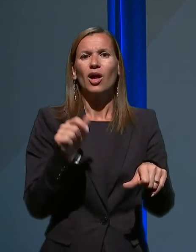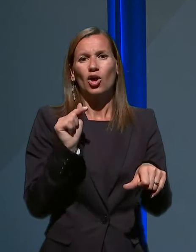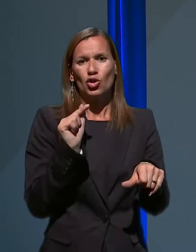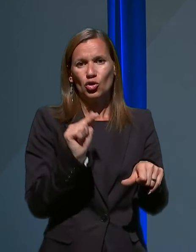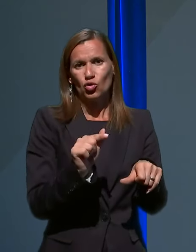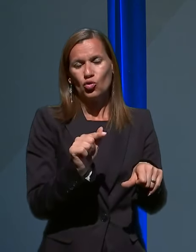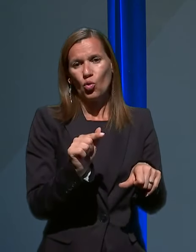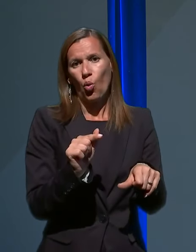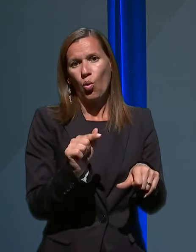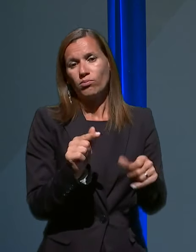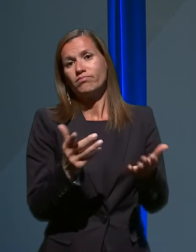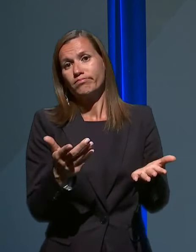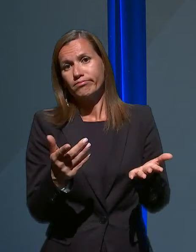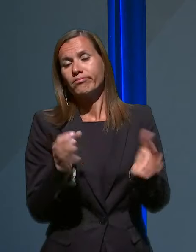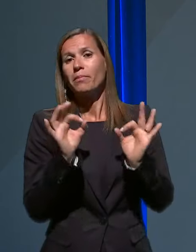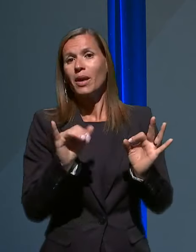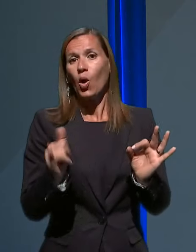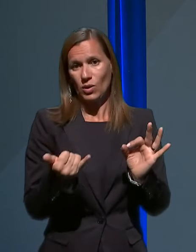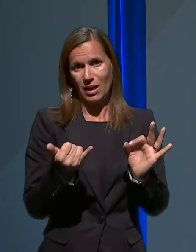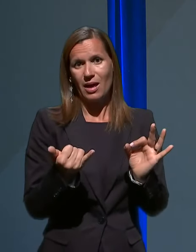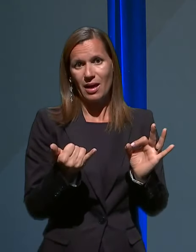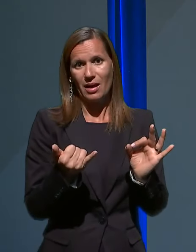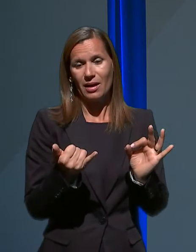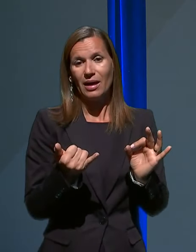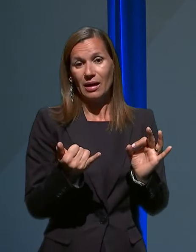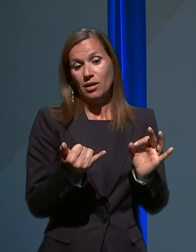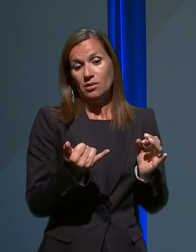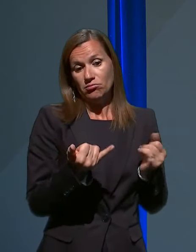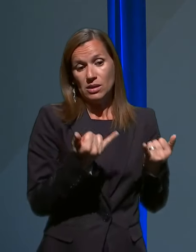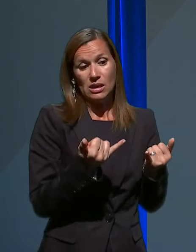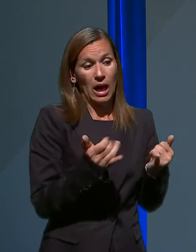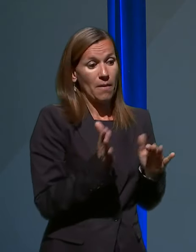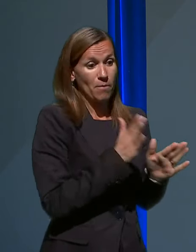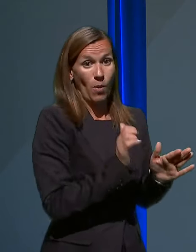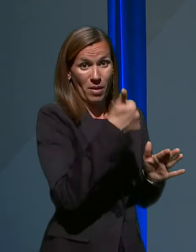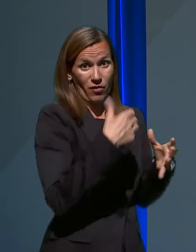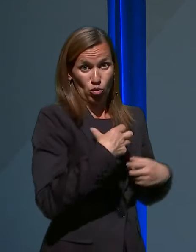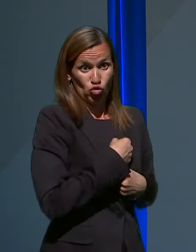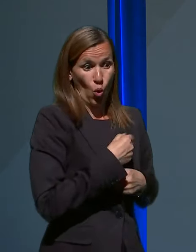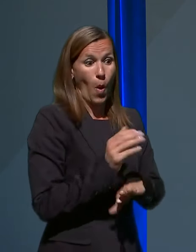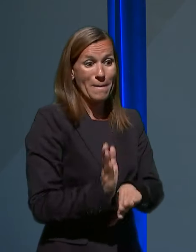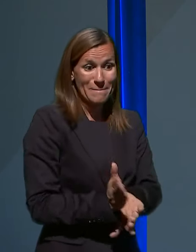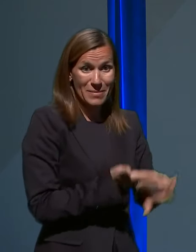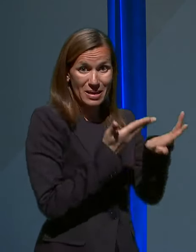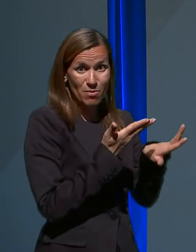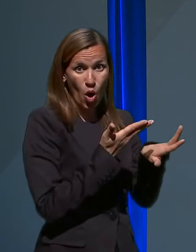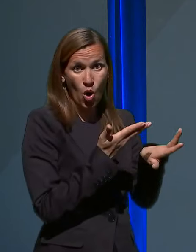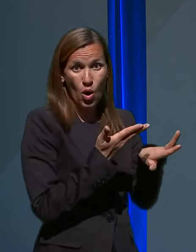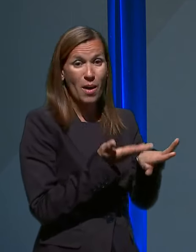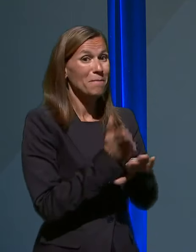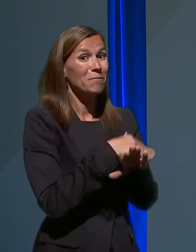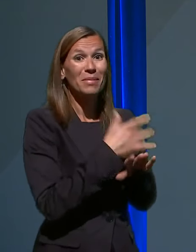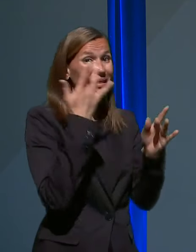prav in prav da smo z njimi začeli po tistem prvem šoku, ko pravzaprav nismo vedli, a bo dovolj